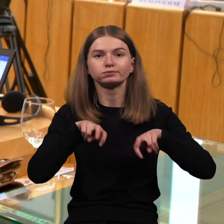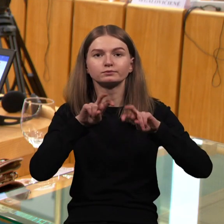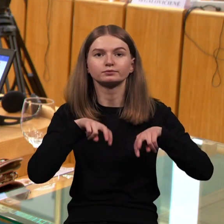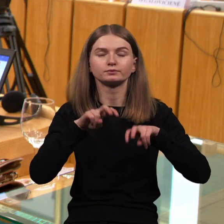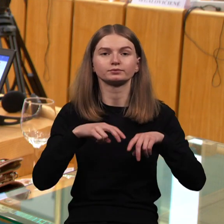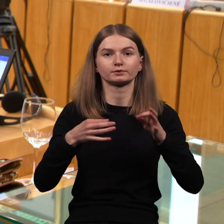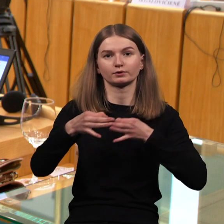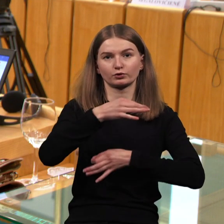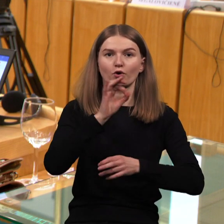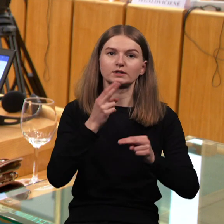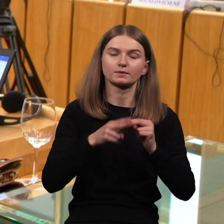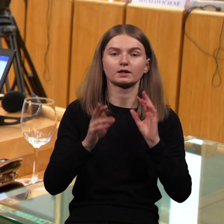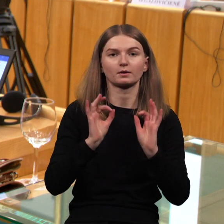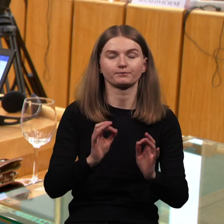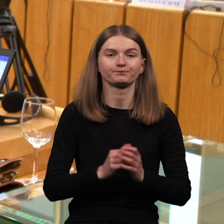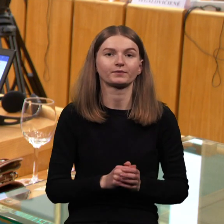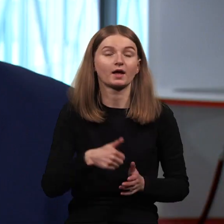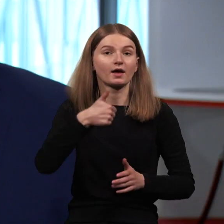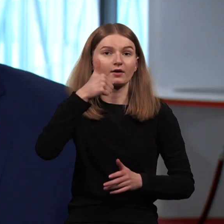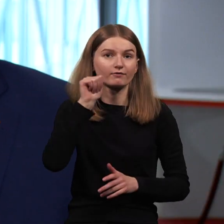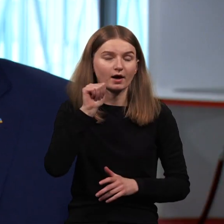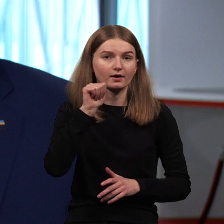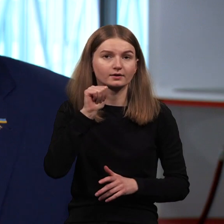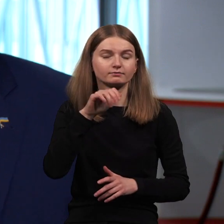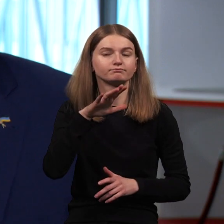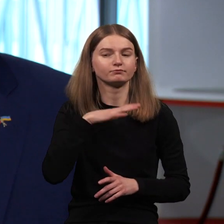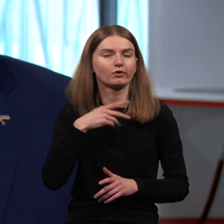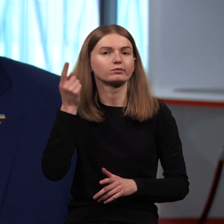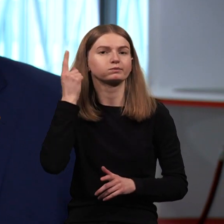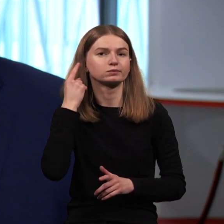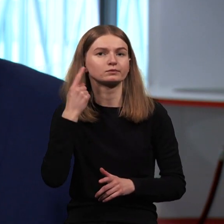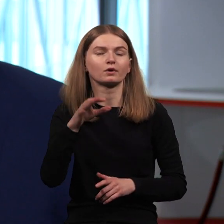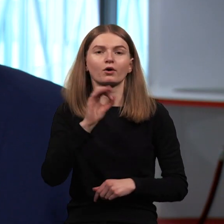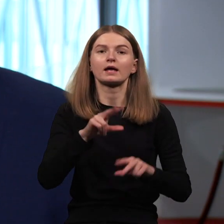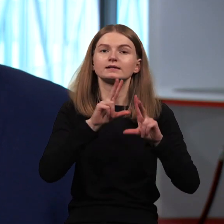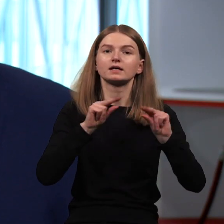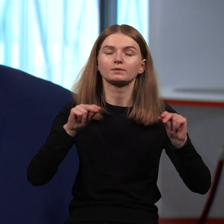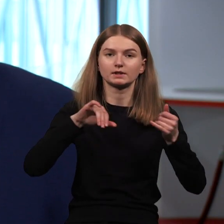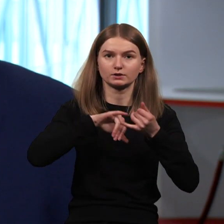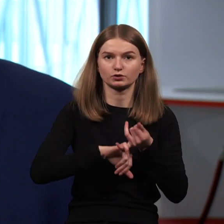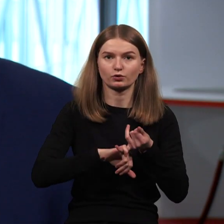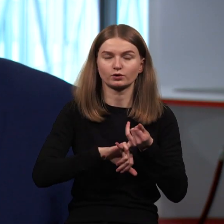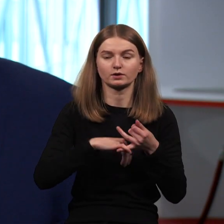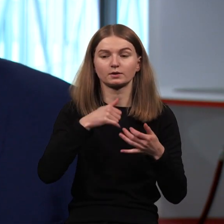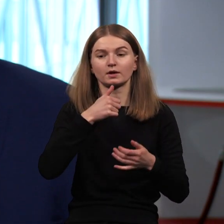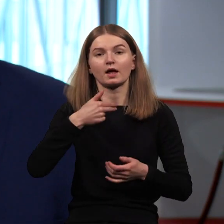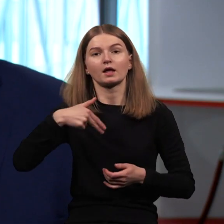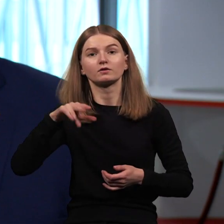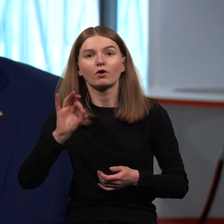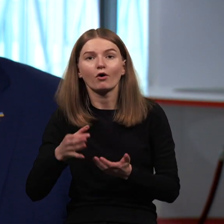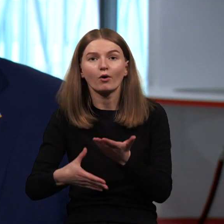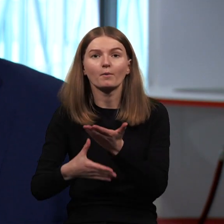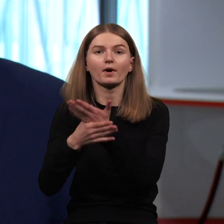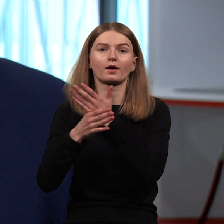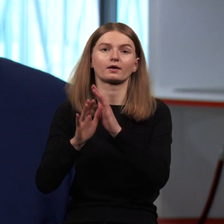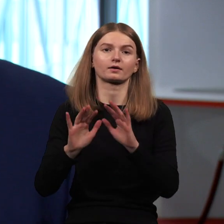sprendimus. Mes vakar daugiausiai girdėjom apie sėkmės istorijas. Kai prisideda nevyriausybinės organizacijos, už